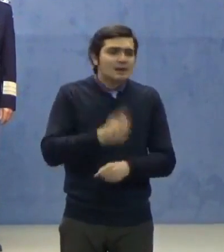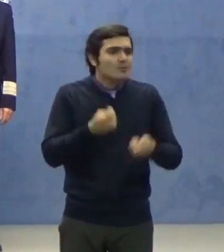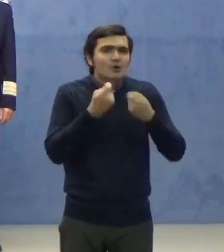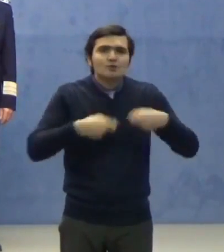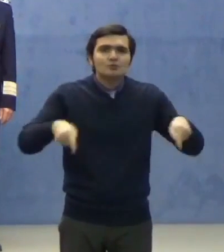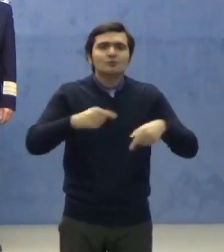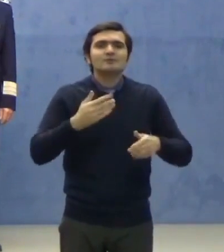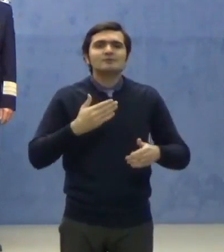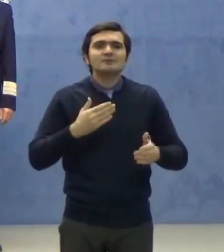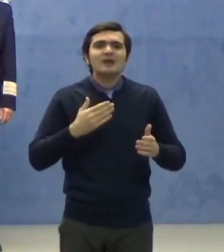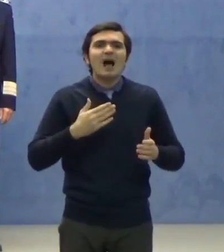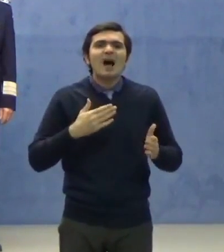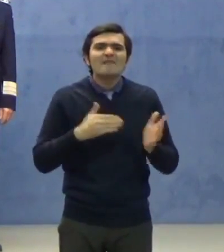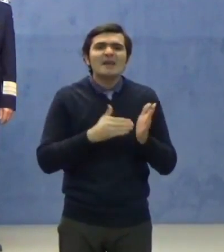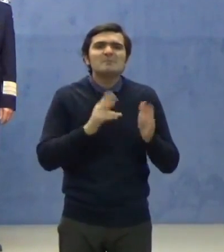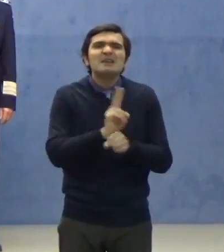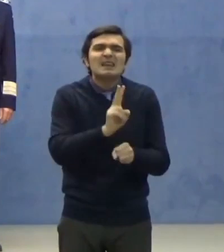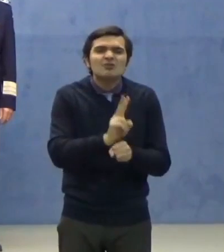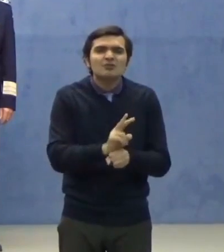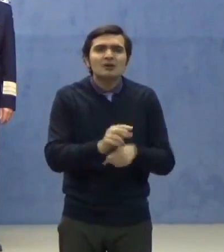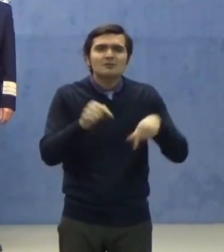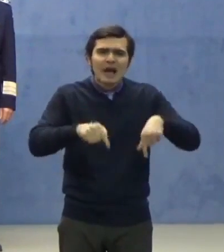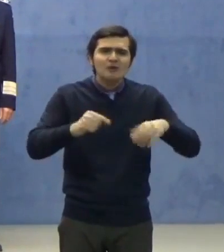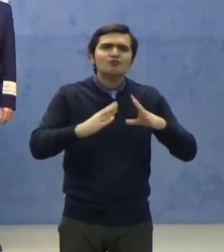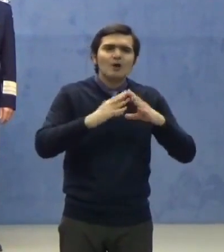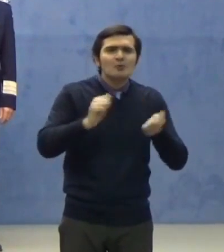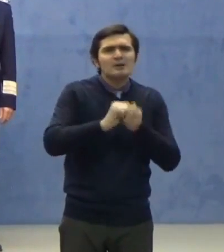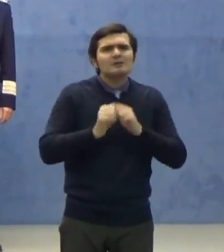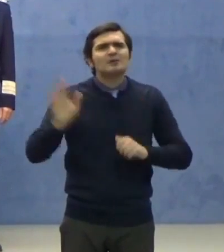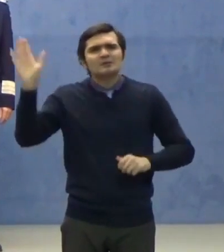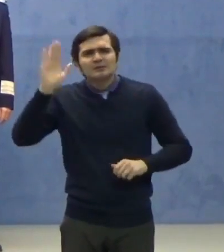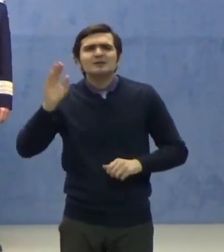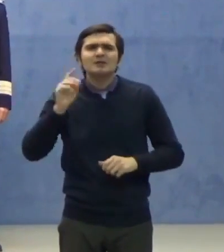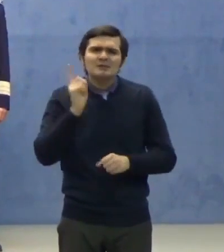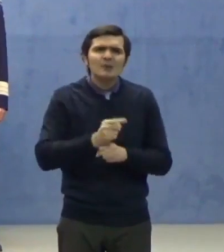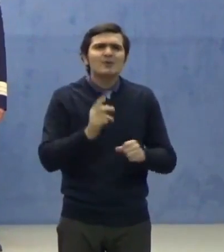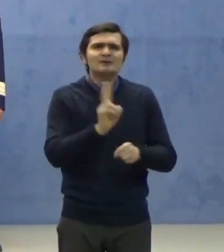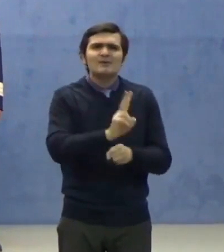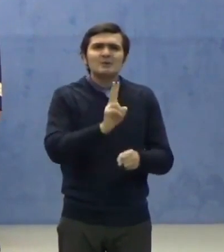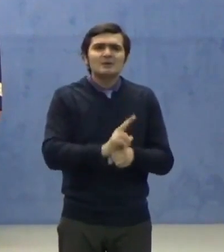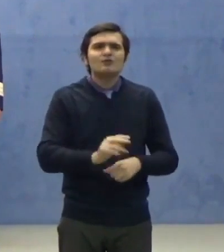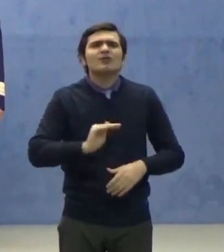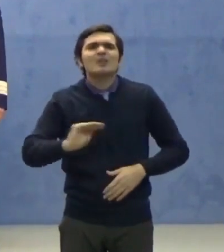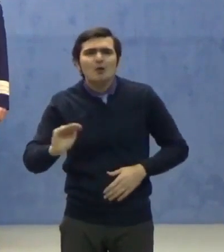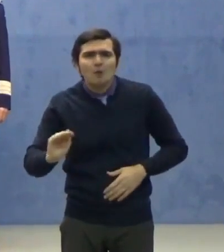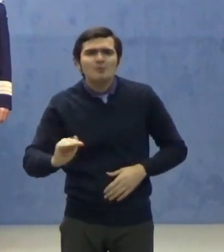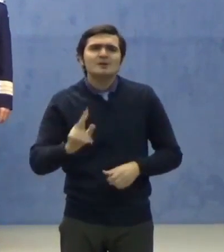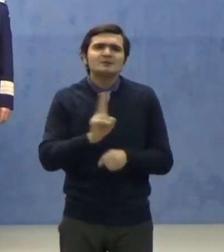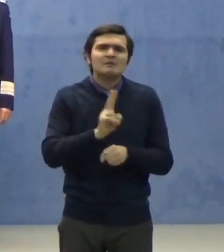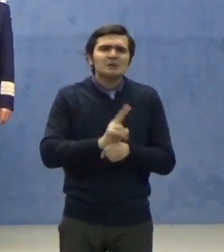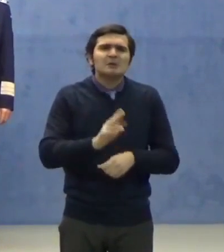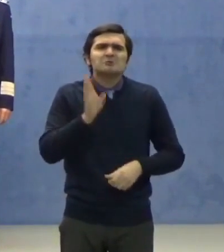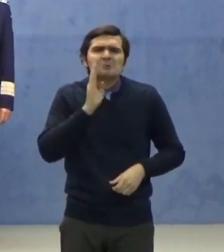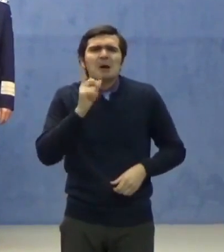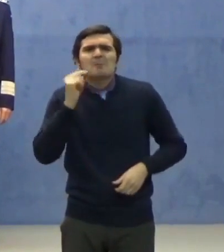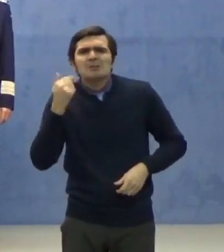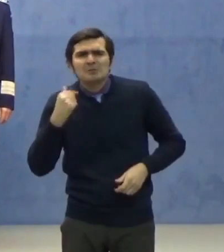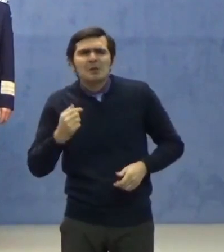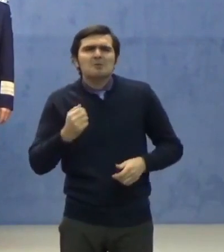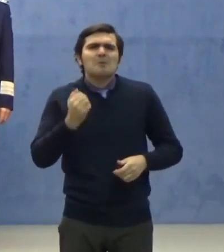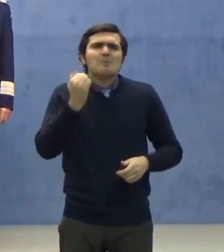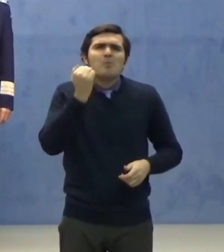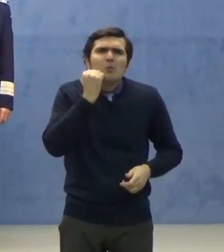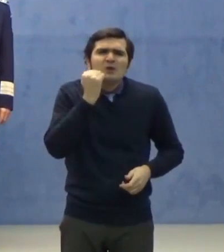din țară și din străinătate, de copiii, părinții și bunicii